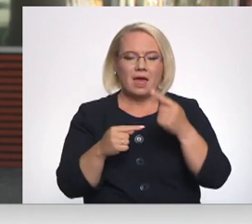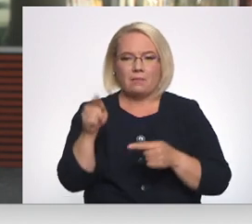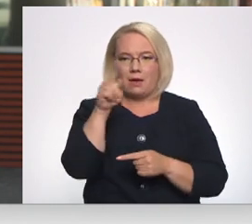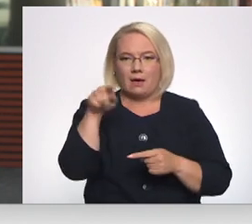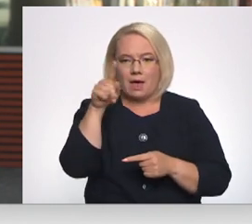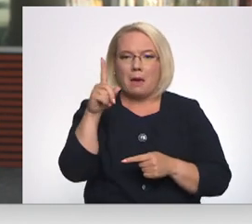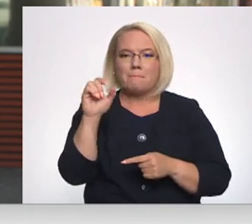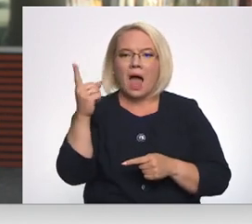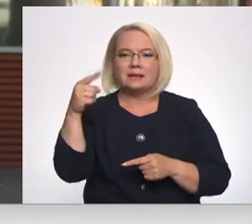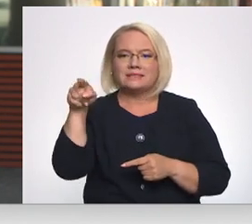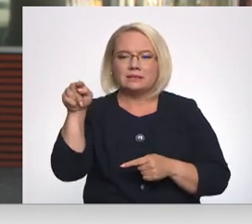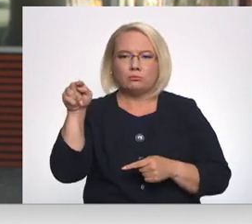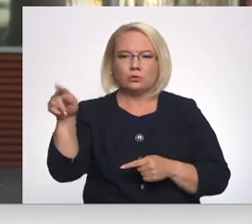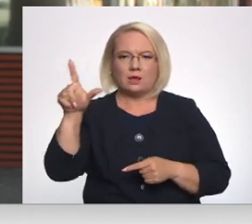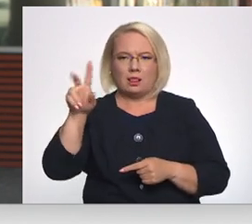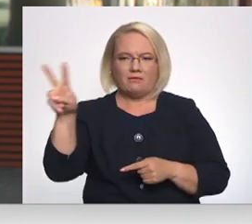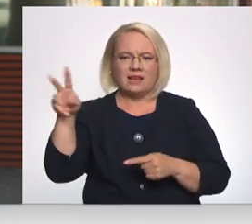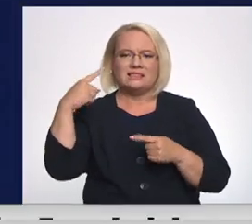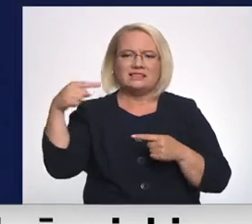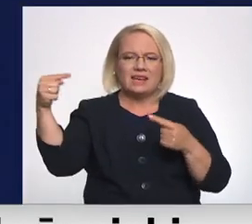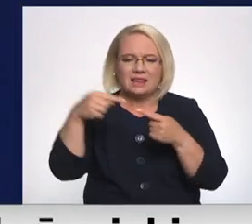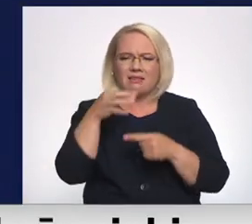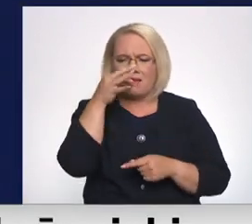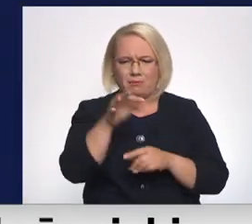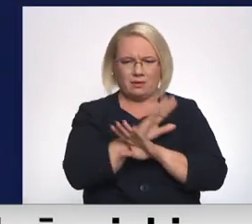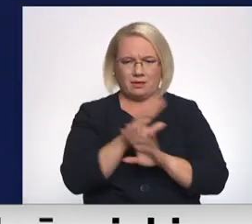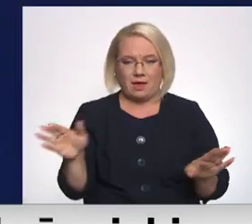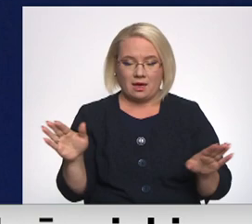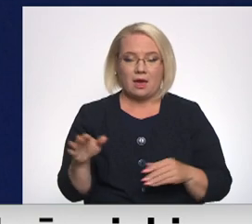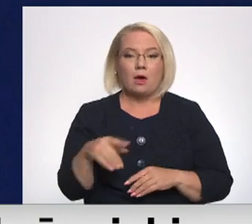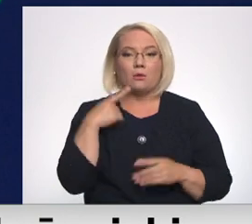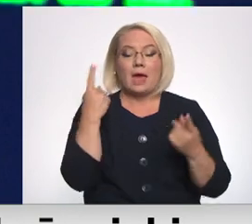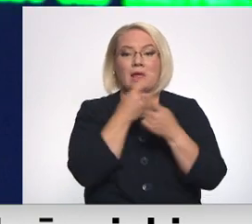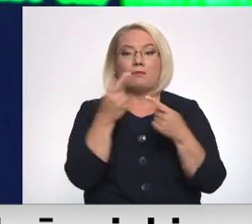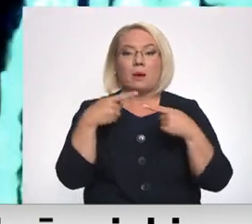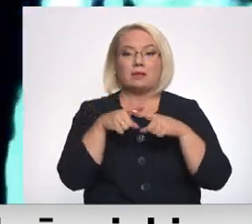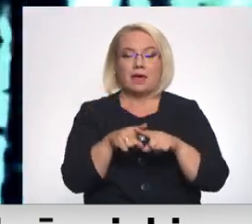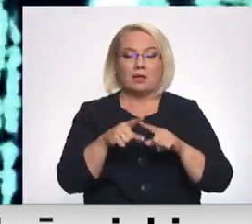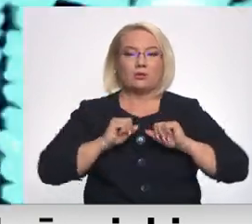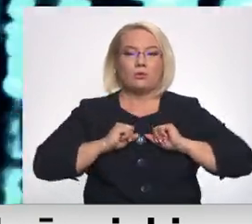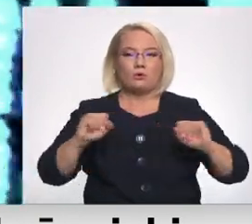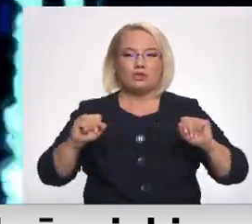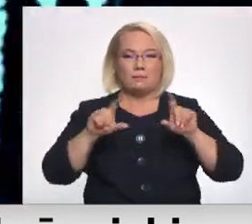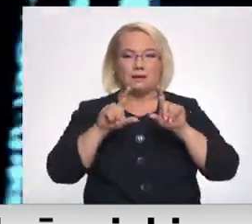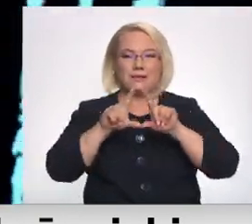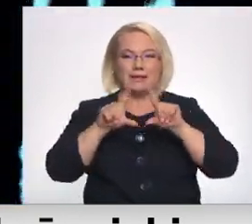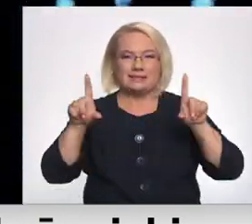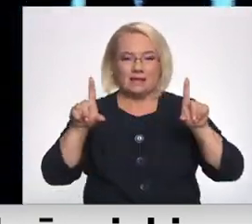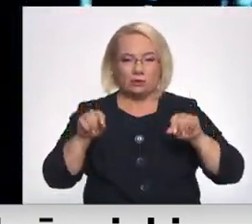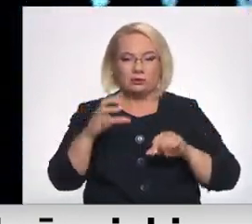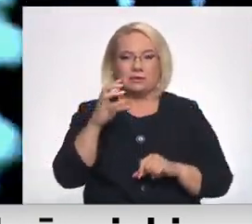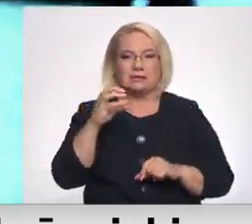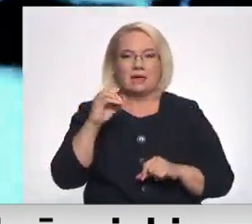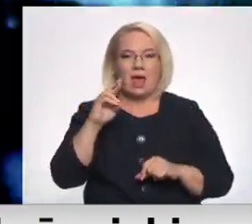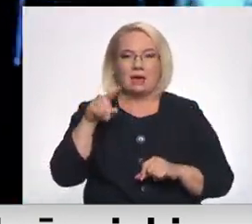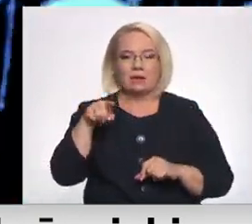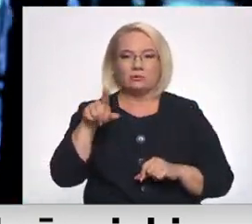tātad no visādiem citiem neatbildam. Informācijas tehnoloģija drošības institūcijas CERT-LV eksperti skaidro, krāpnieku